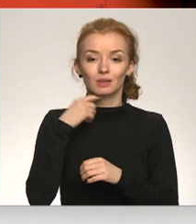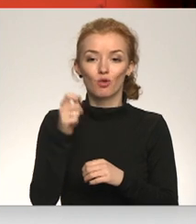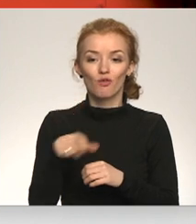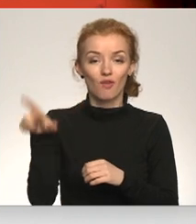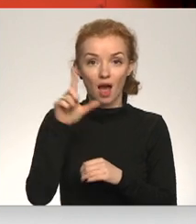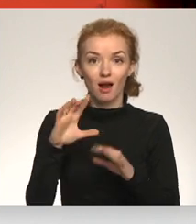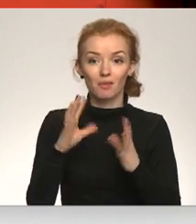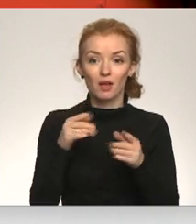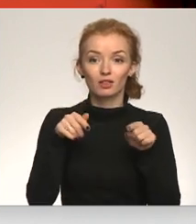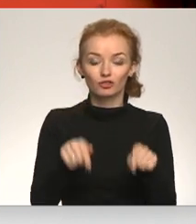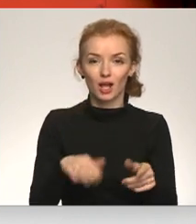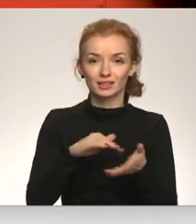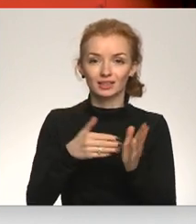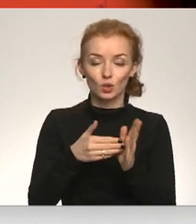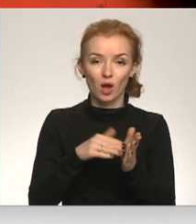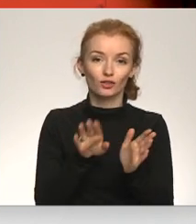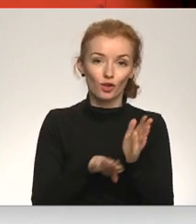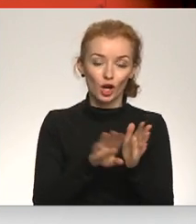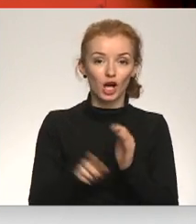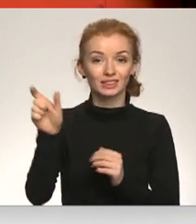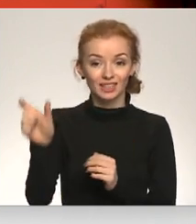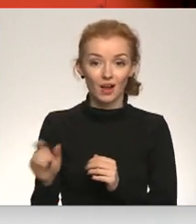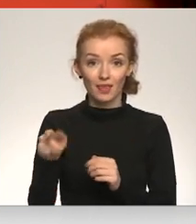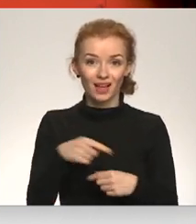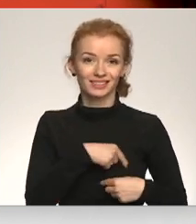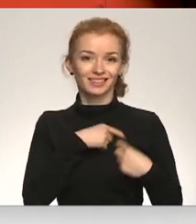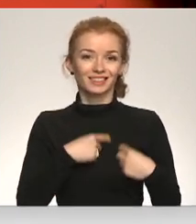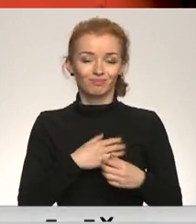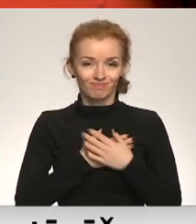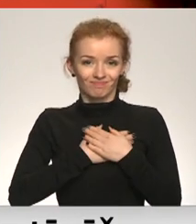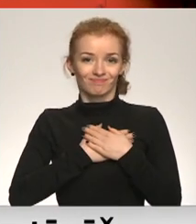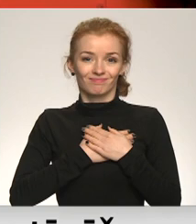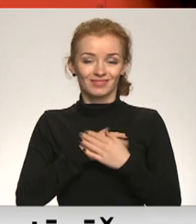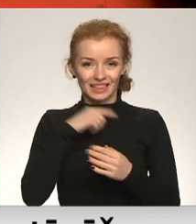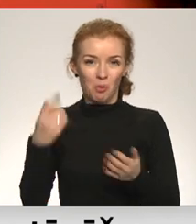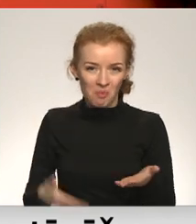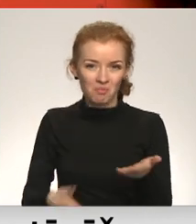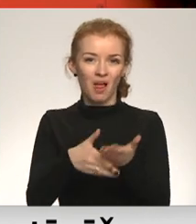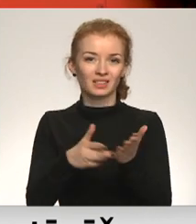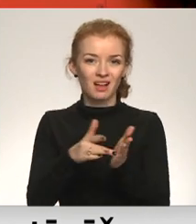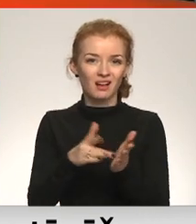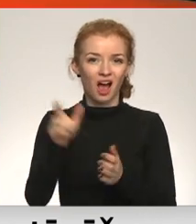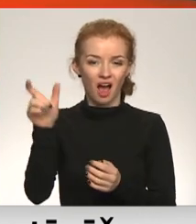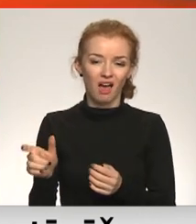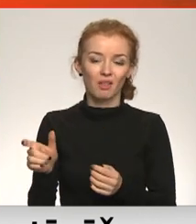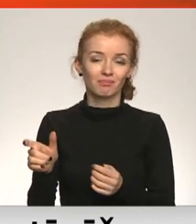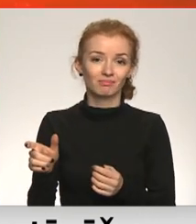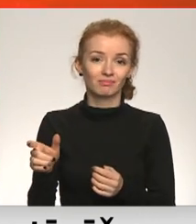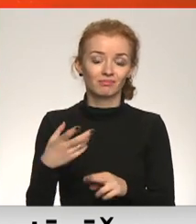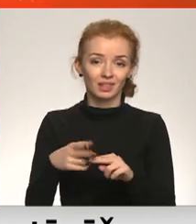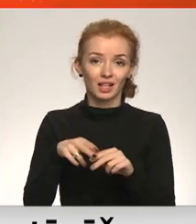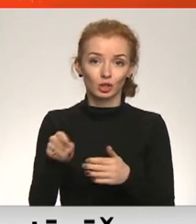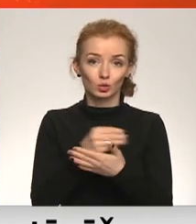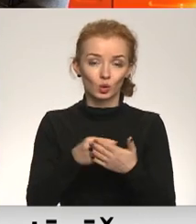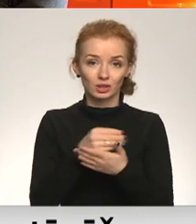bet es uzskatu šajā situācijā vienkārši cilvēkam, ja tas ir sirds lieta, ja vienas, ja tu grib palīdzēt kādam, ne tikai dežurēt. Tas